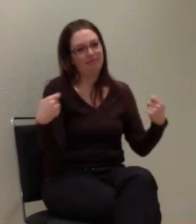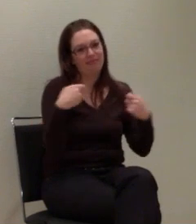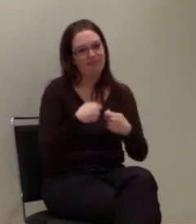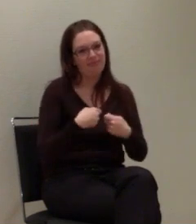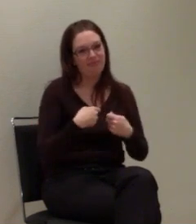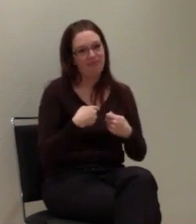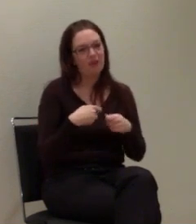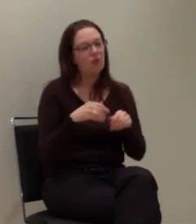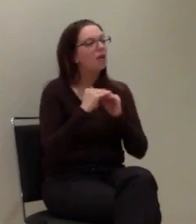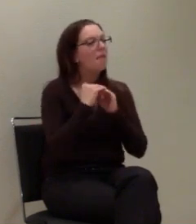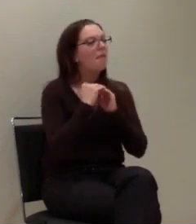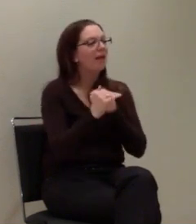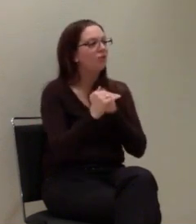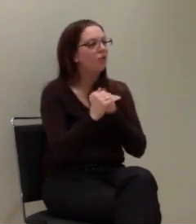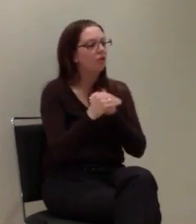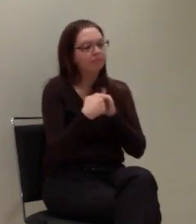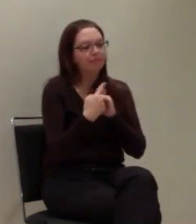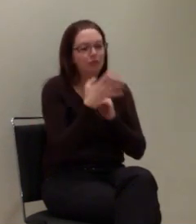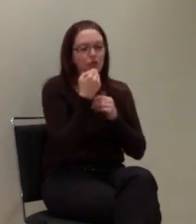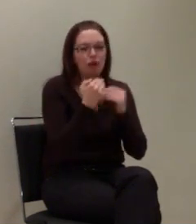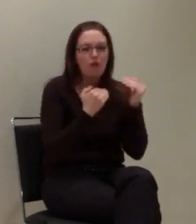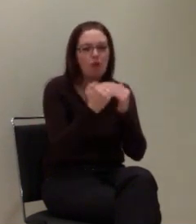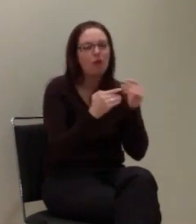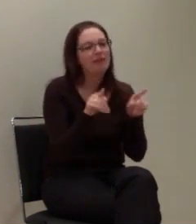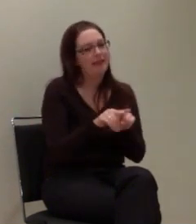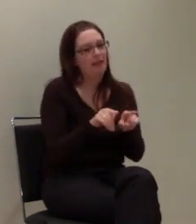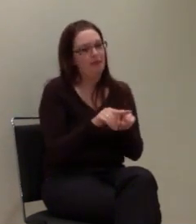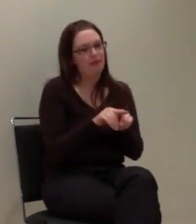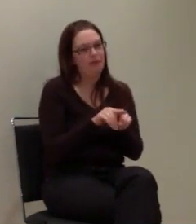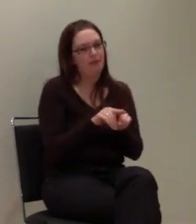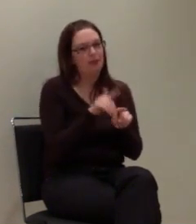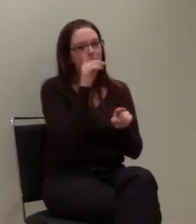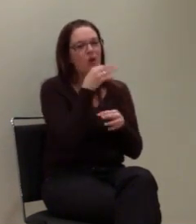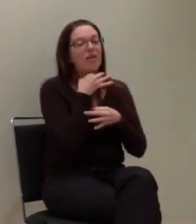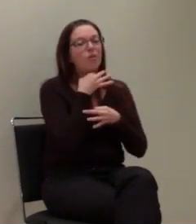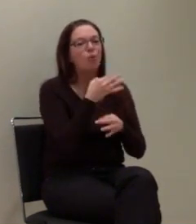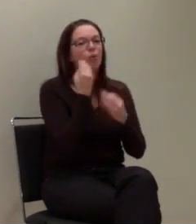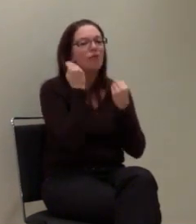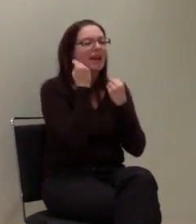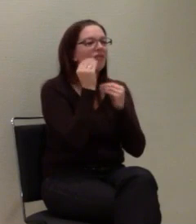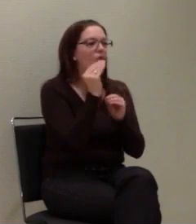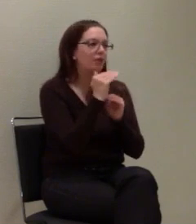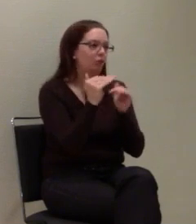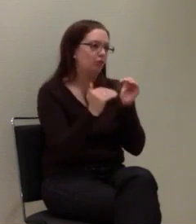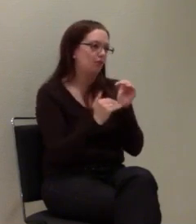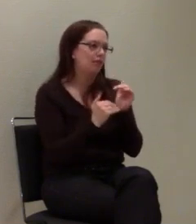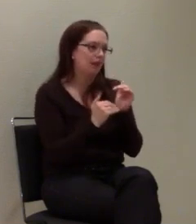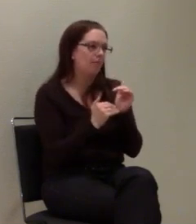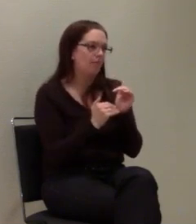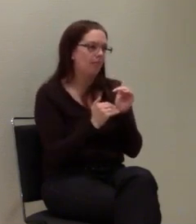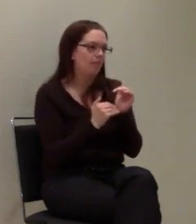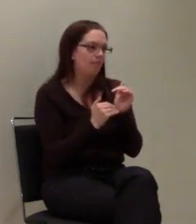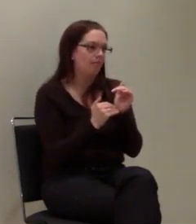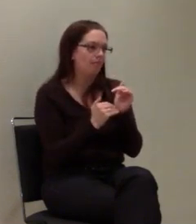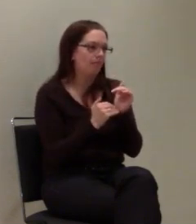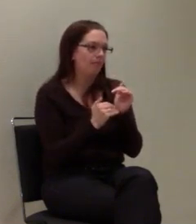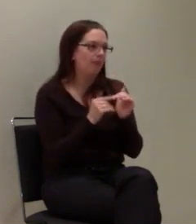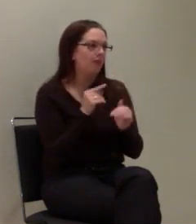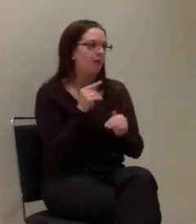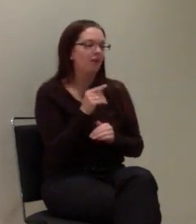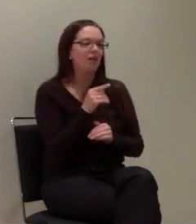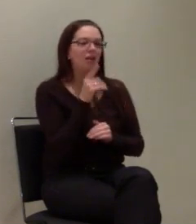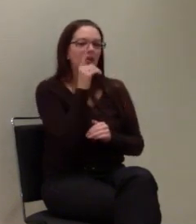Plattform, die wir da bauen, das ist ein Notrufinformationssystem, was wir insgesamt aufbauen werden. Das ist die Notruf